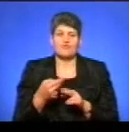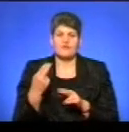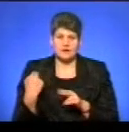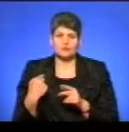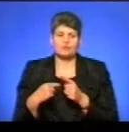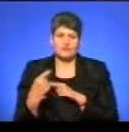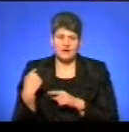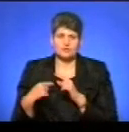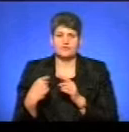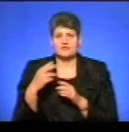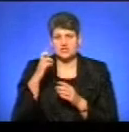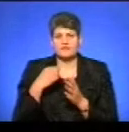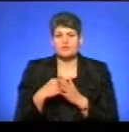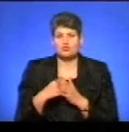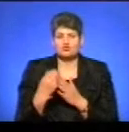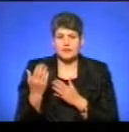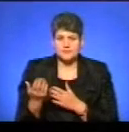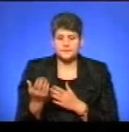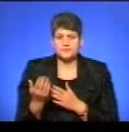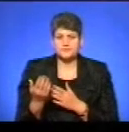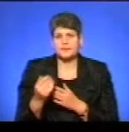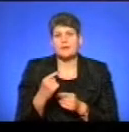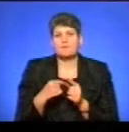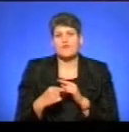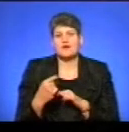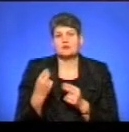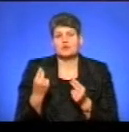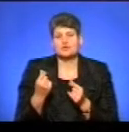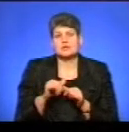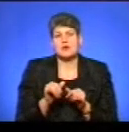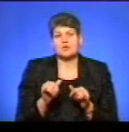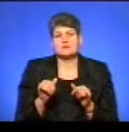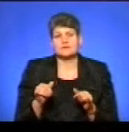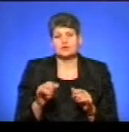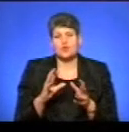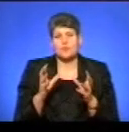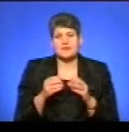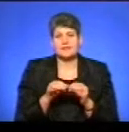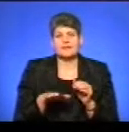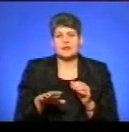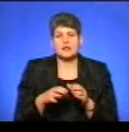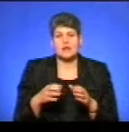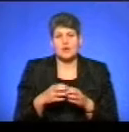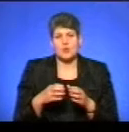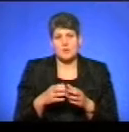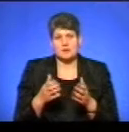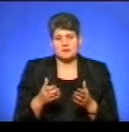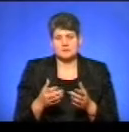державного бюджету і повернуться кошти на розвиток об'єднаних територіальних громад.